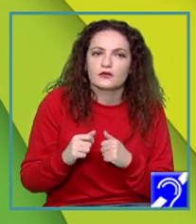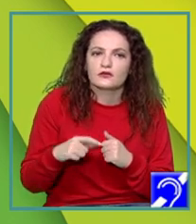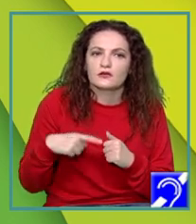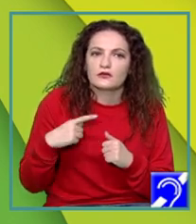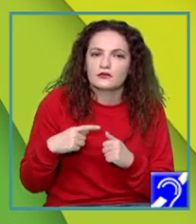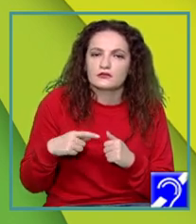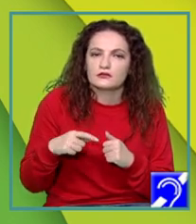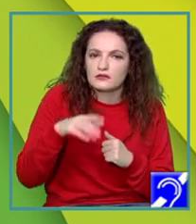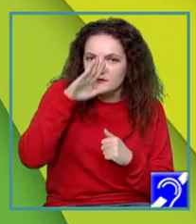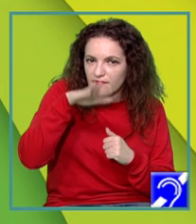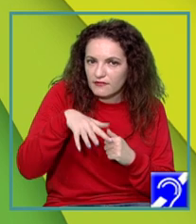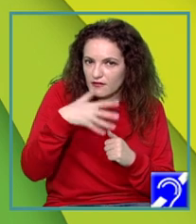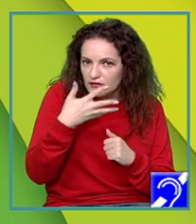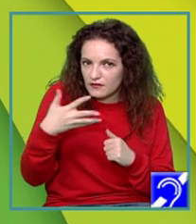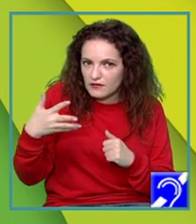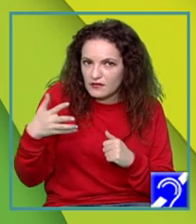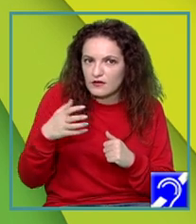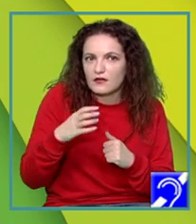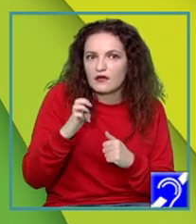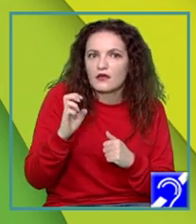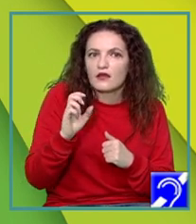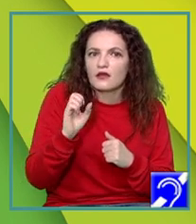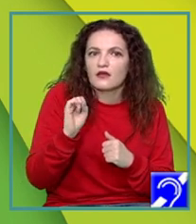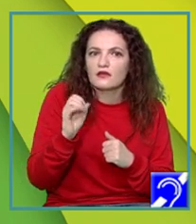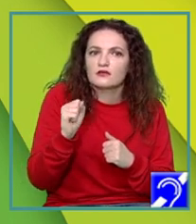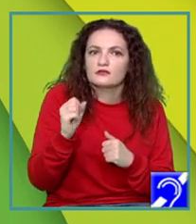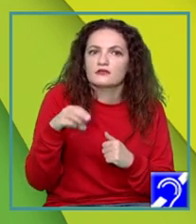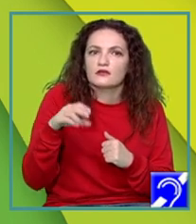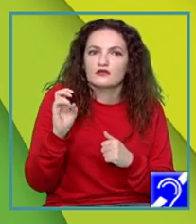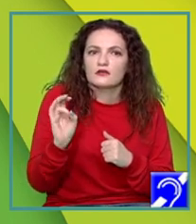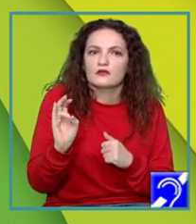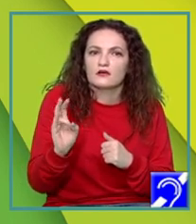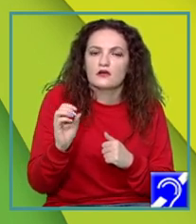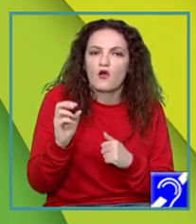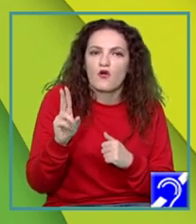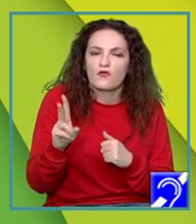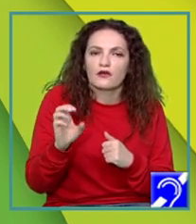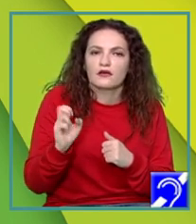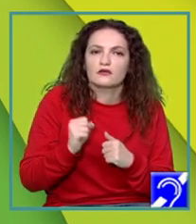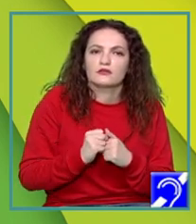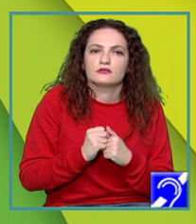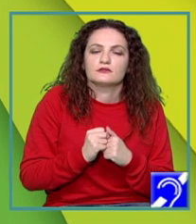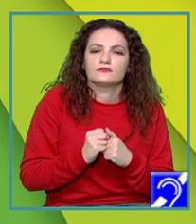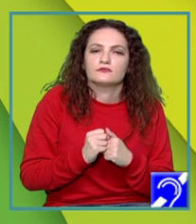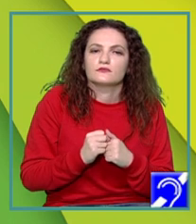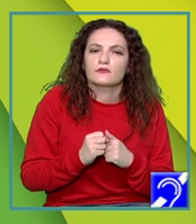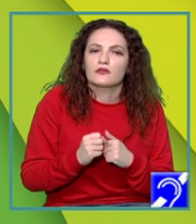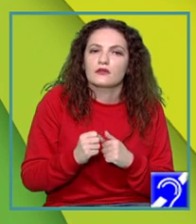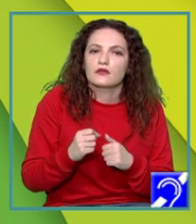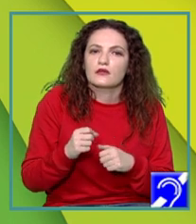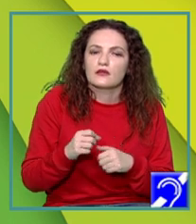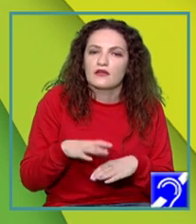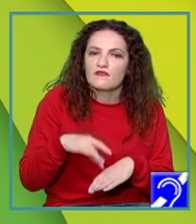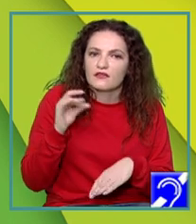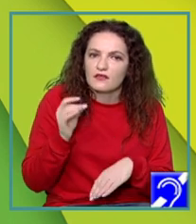este diagrama Eisenhower și a fost inventată de generalul Eisenhower, care a devenit ulterior și